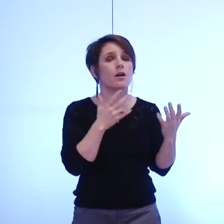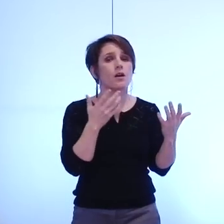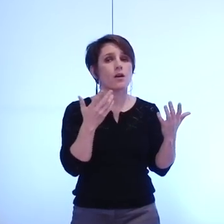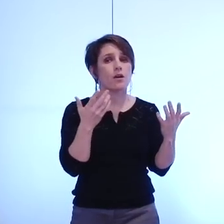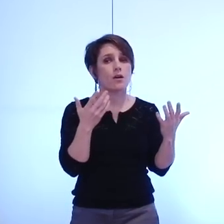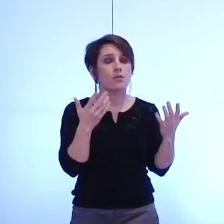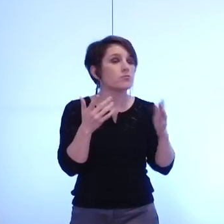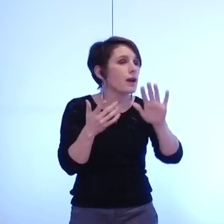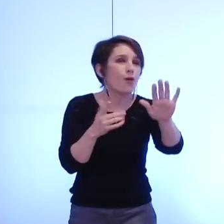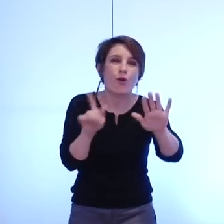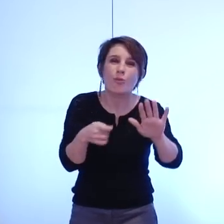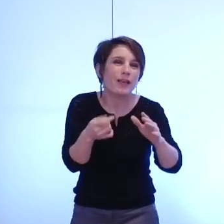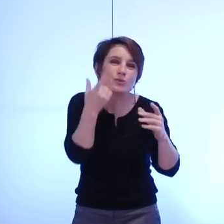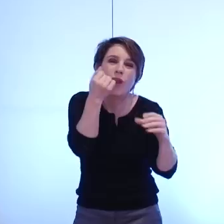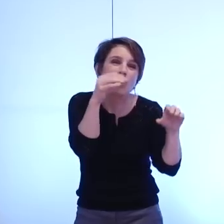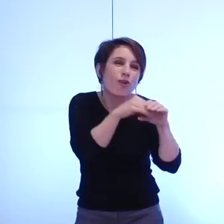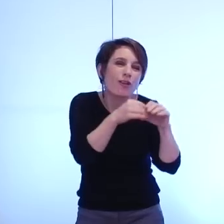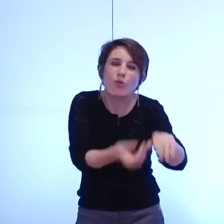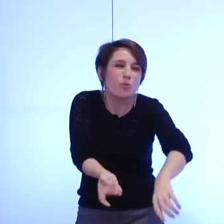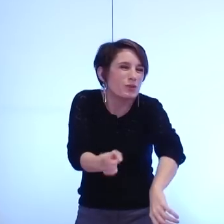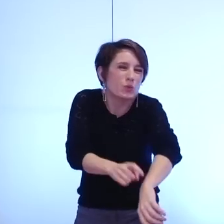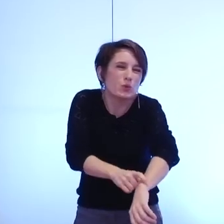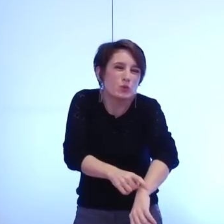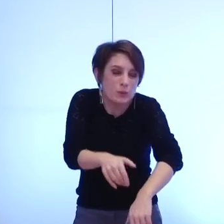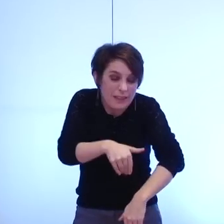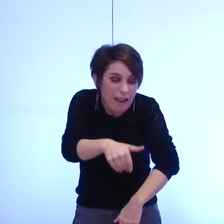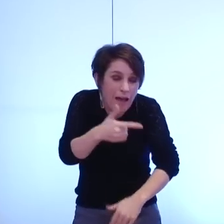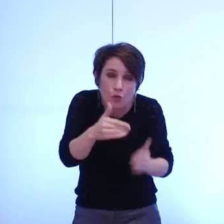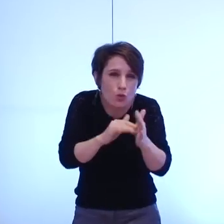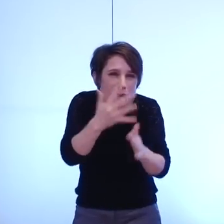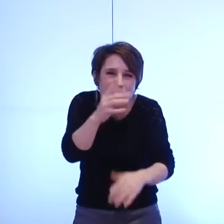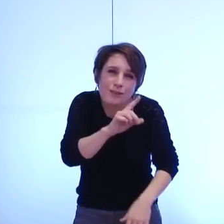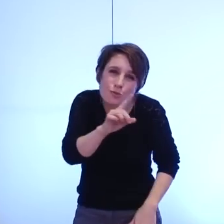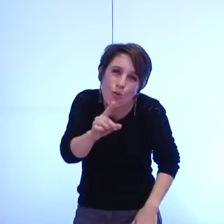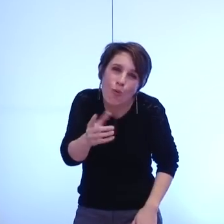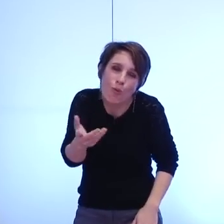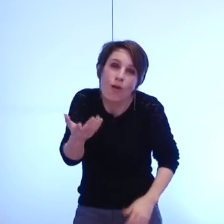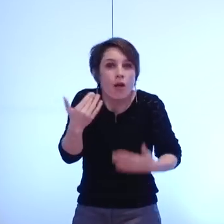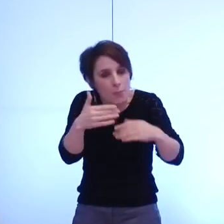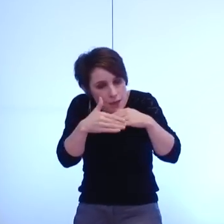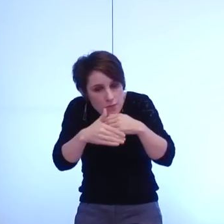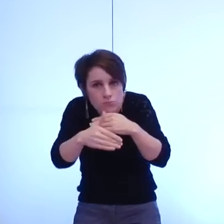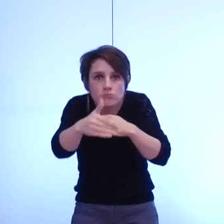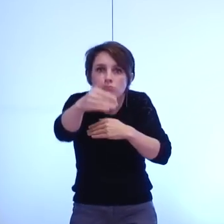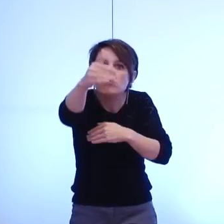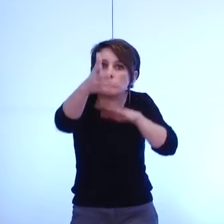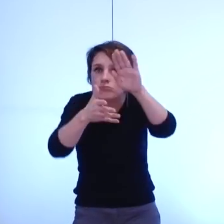pas dans l'heure qui suit là en 2015 mais dans une perspective qu'on essaye d'annoncer